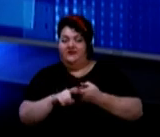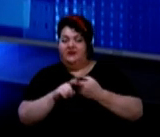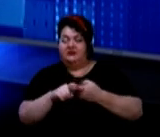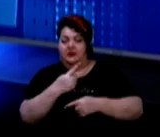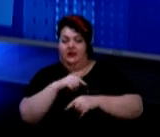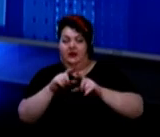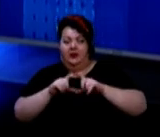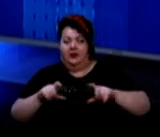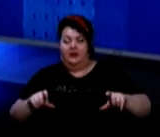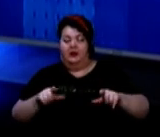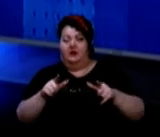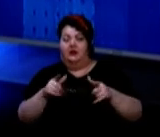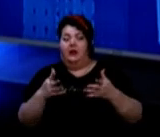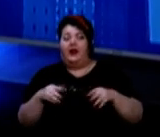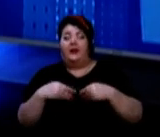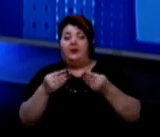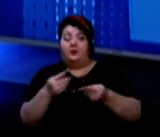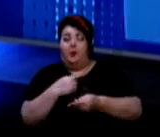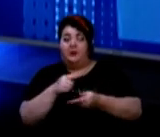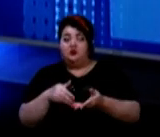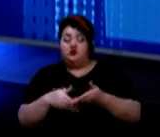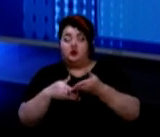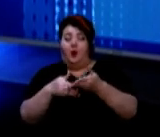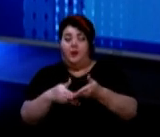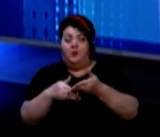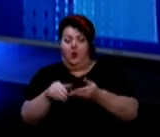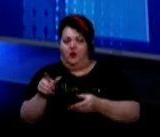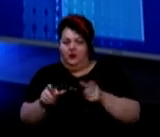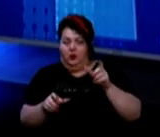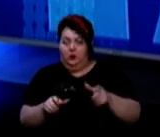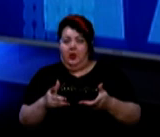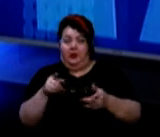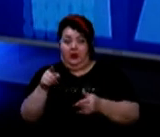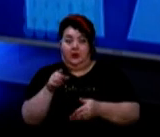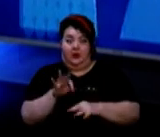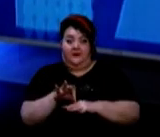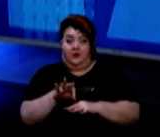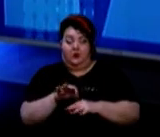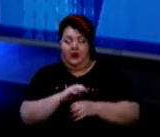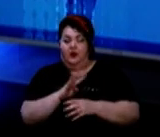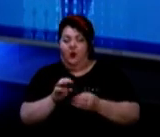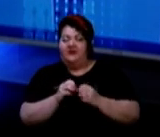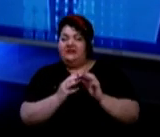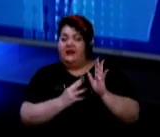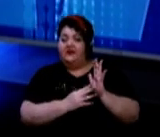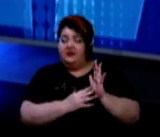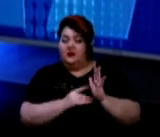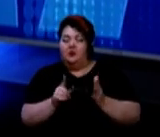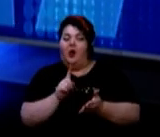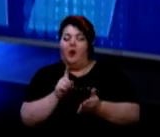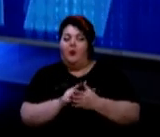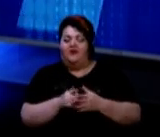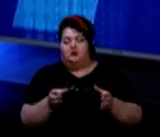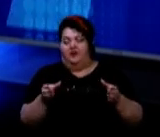визначена госпітальною базою, які надають медичну допомогу людям, які хворіють на ковід-19, це обов'язкова